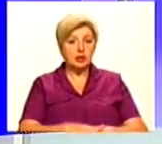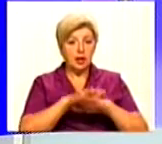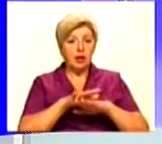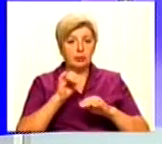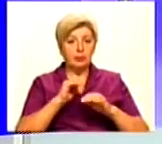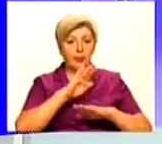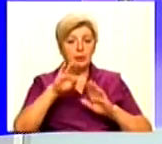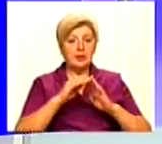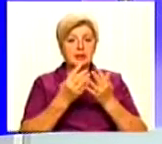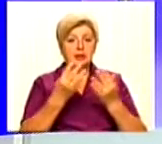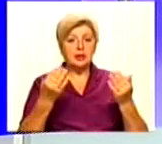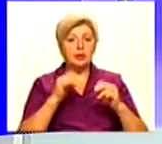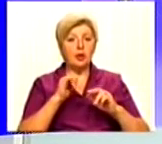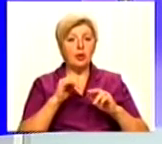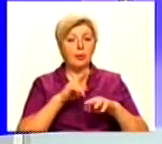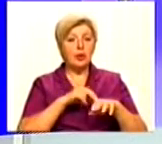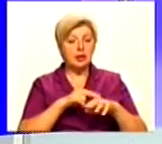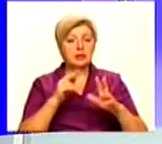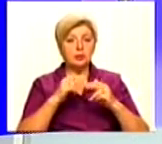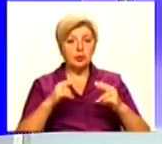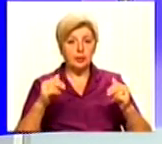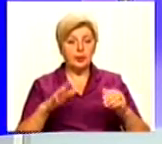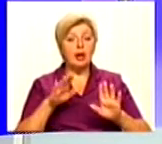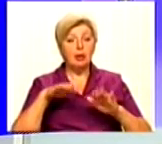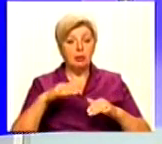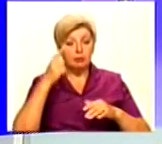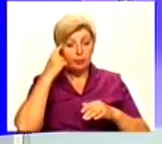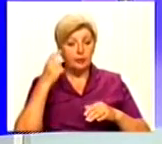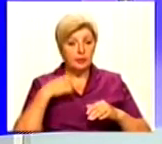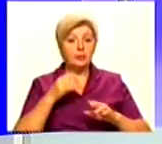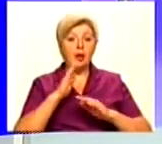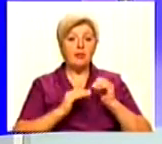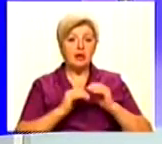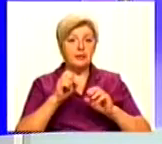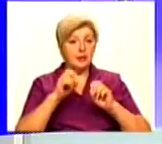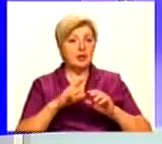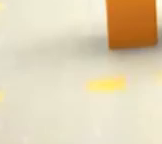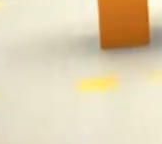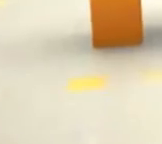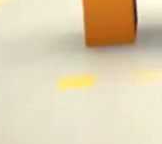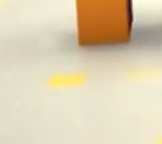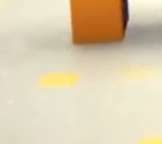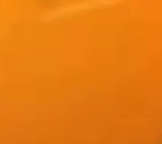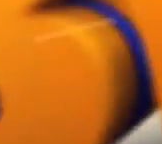Дніпрі. 14 серпня у Криворізькій поліції повідомили, що кваліфікацію справи вже змінили.